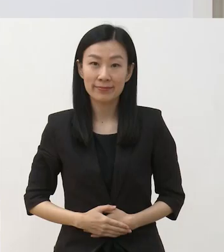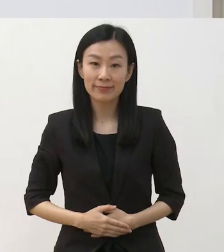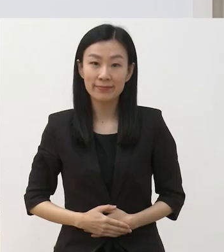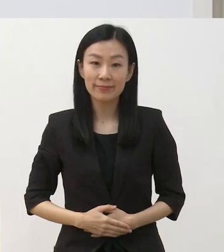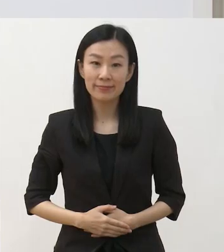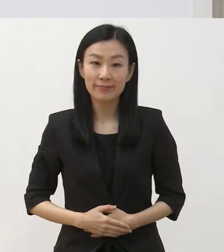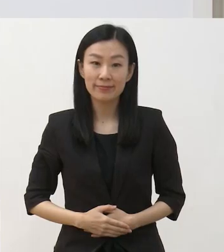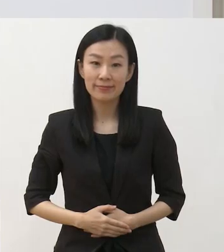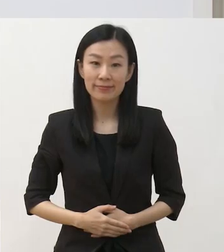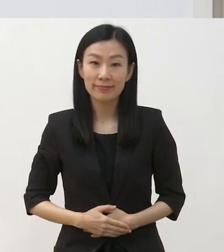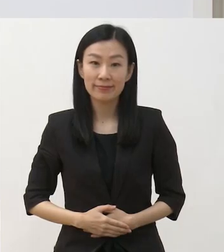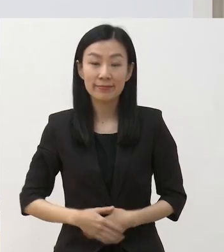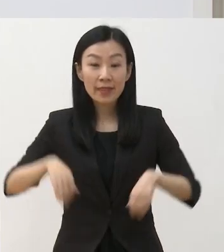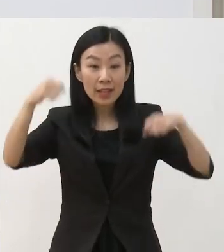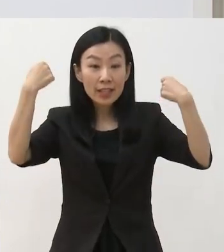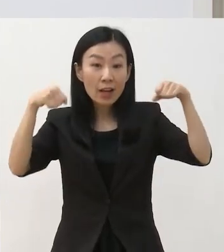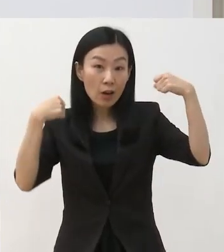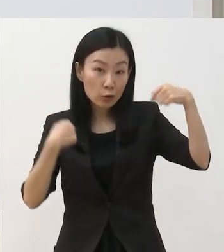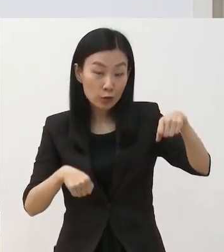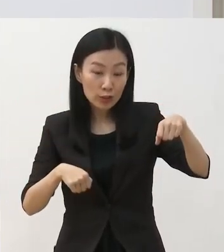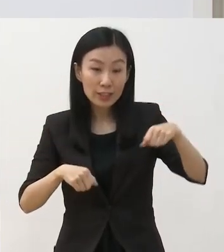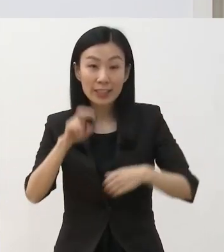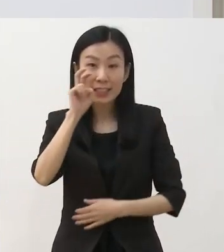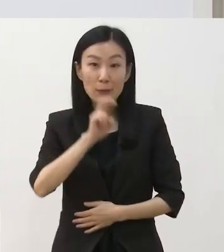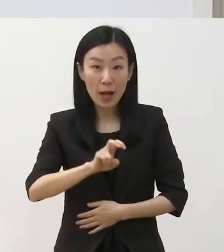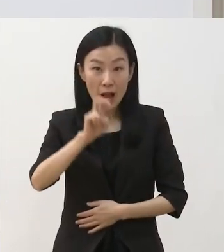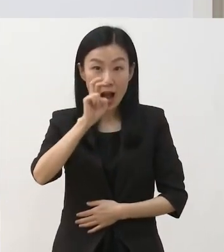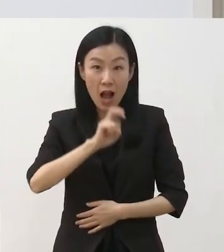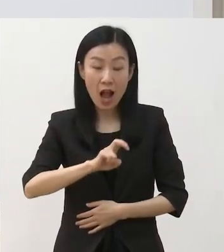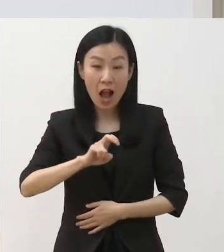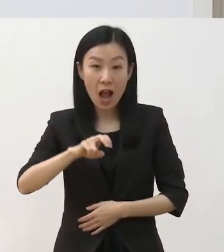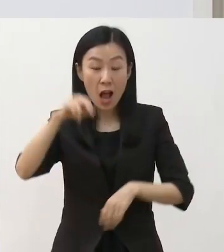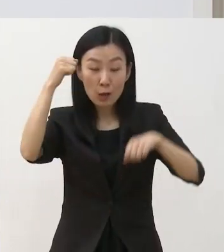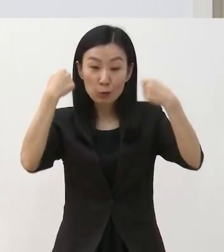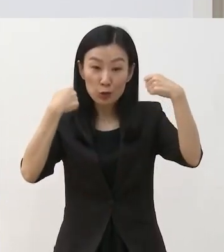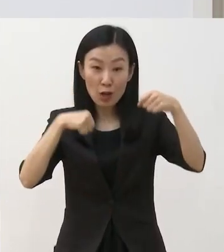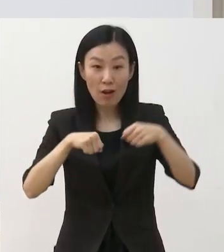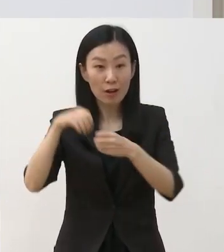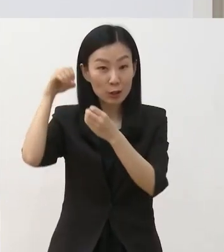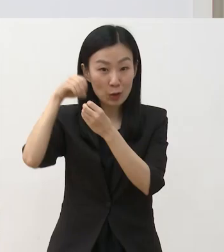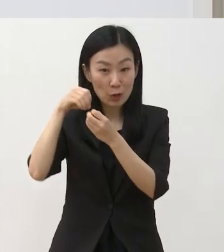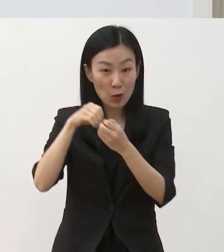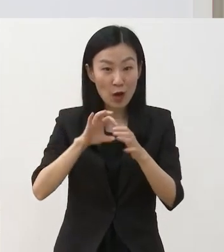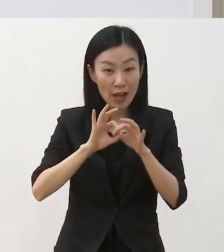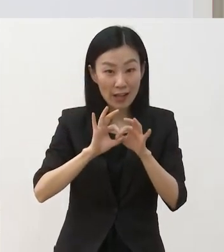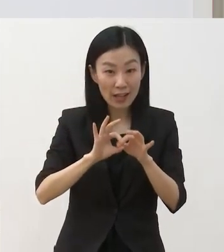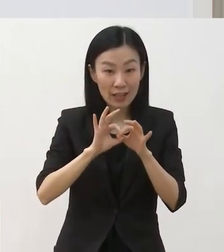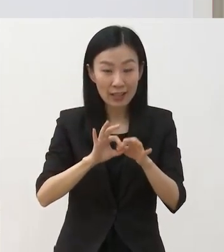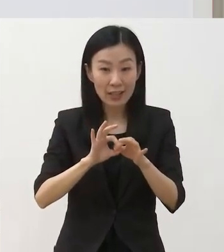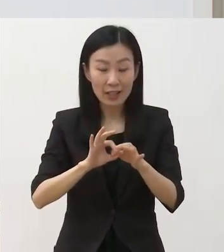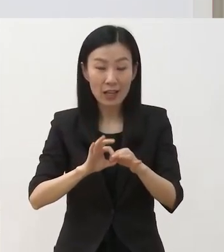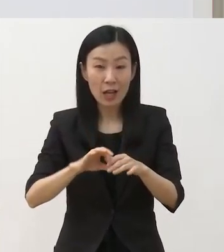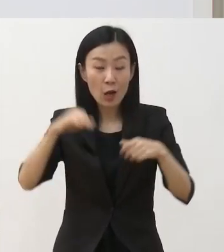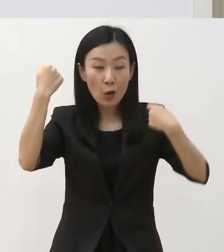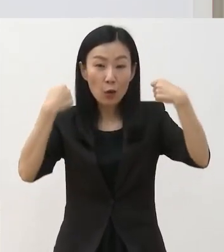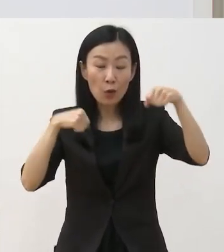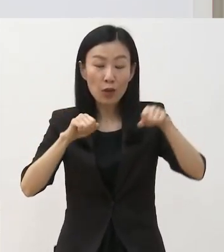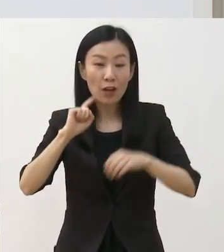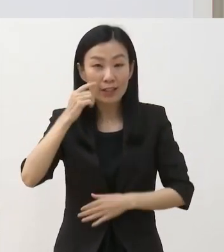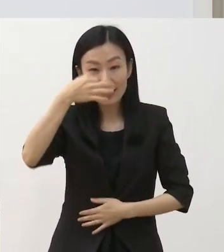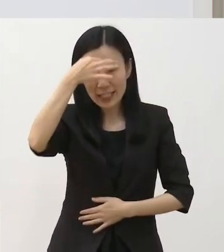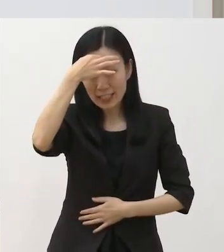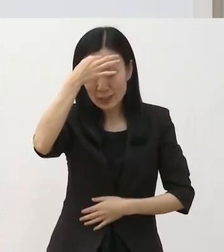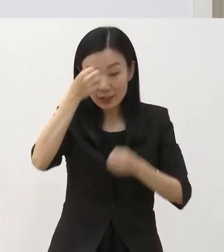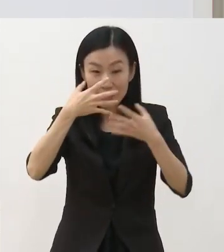연극음악 무용전통 장르를 포함한 공연예술 창작산실 사업을